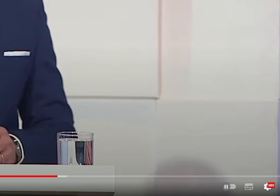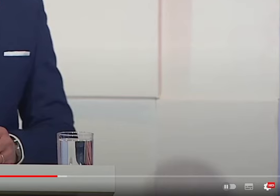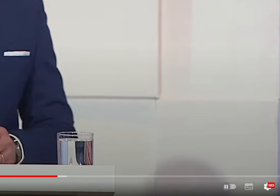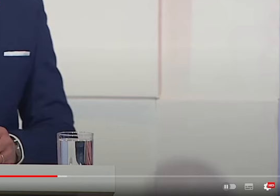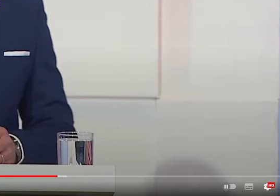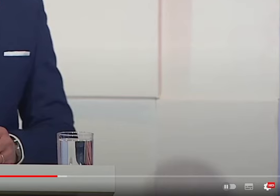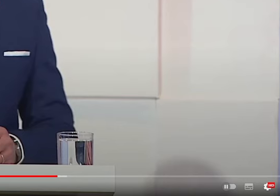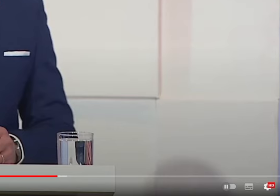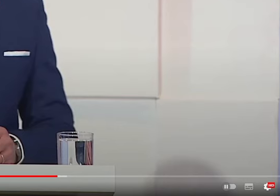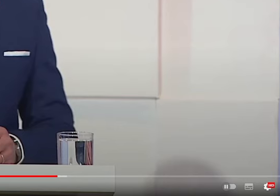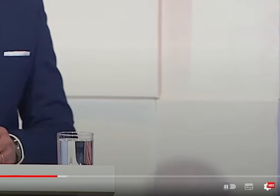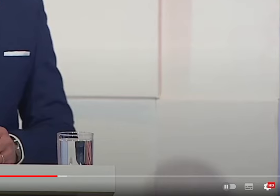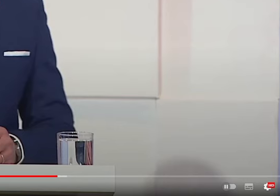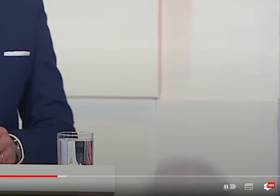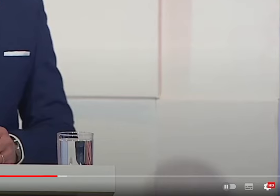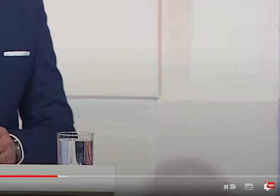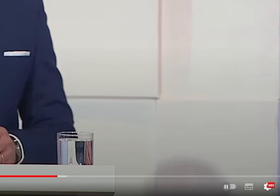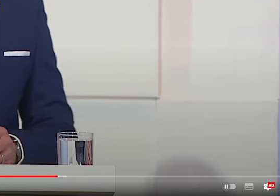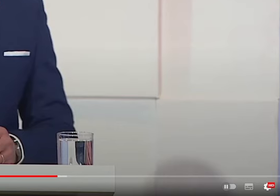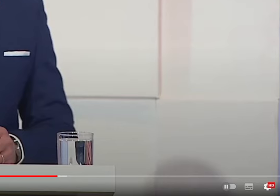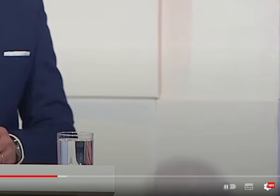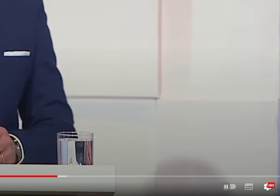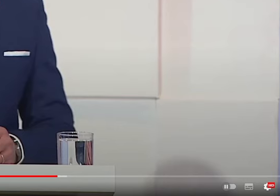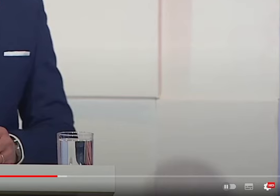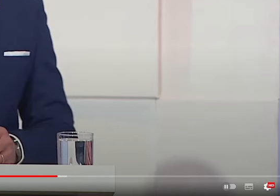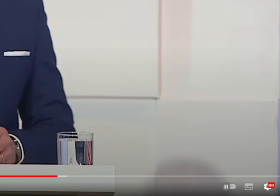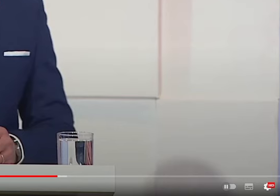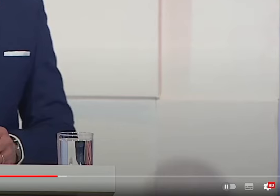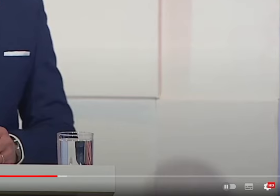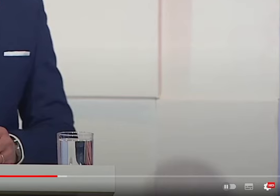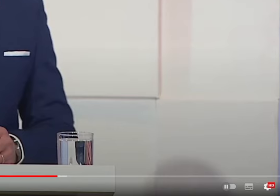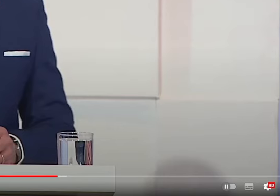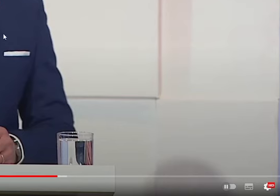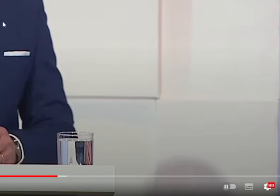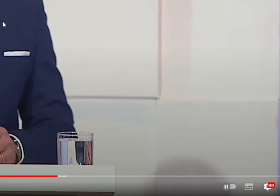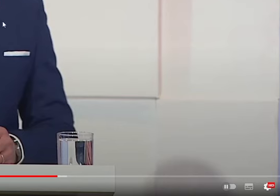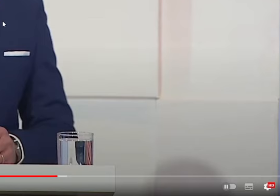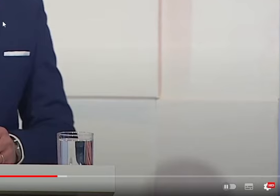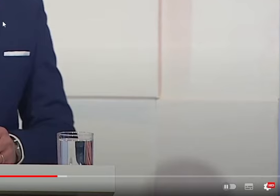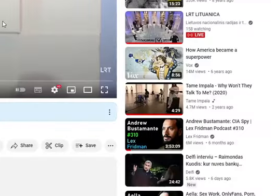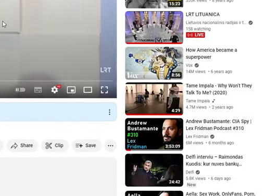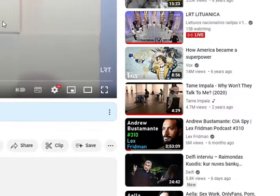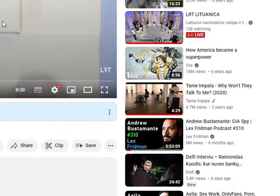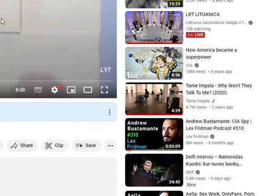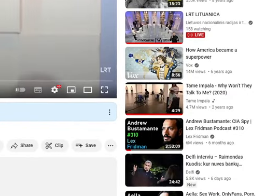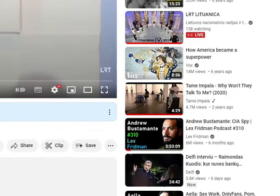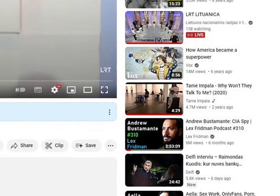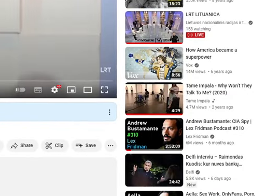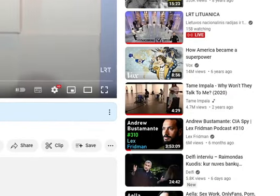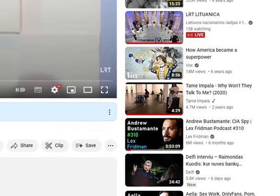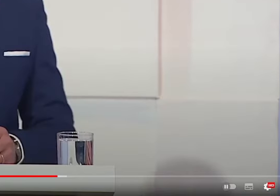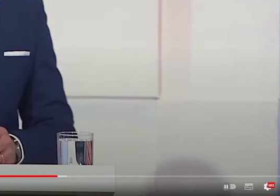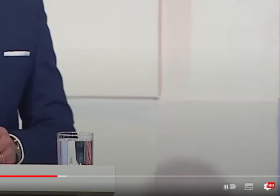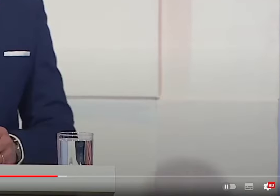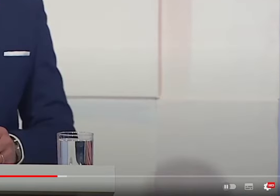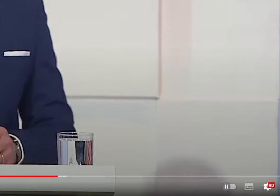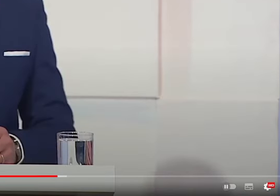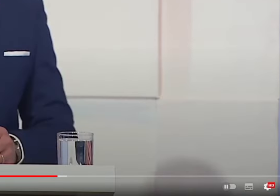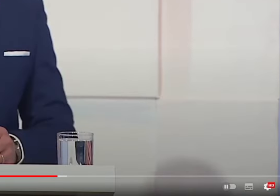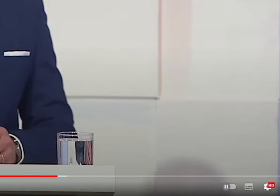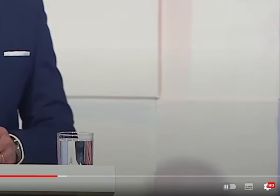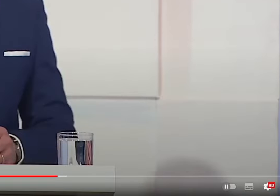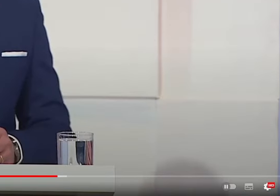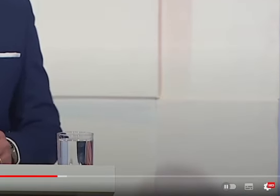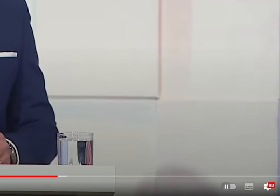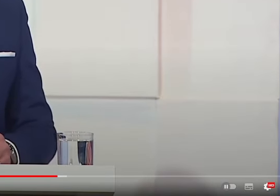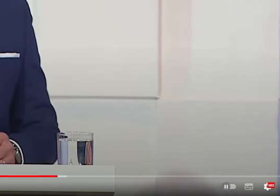Pats labai nenusimanau, tai sunku pasakyti. Nu, bent jau savo poziciją konkrečiai. Jo, Majauskas Raskavičius jau išdėlioja tokie, nu, čia, I guess, headlineriai